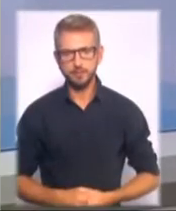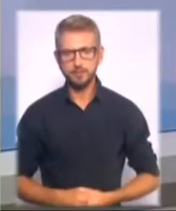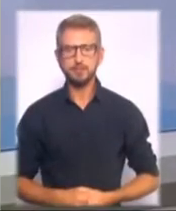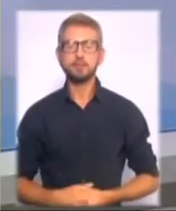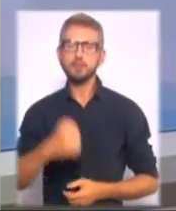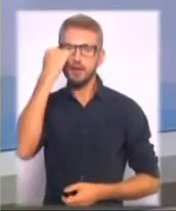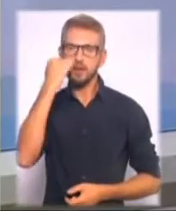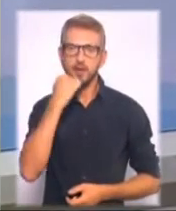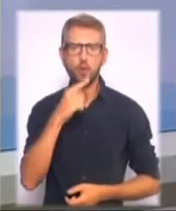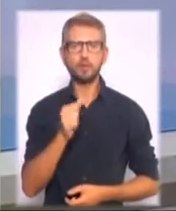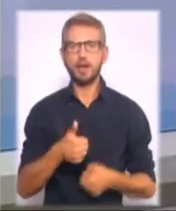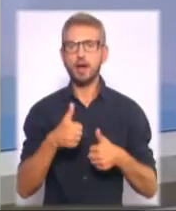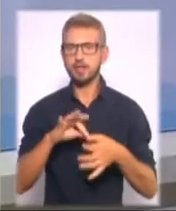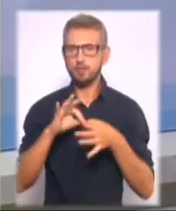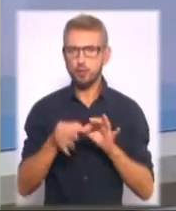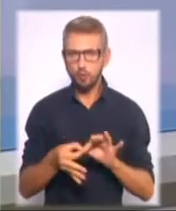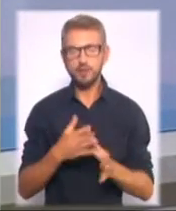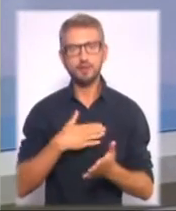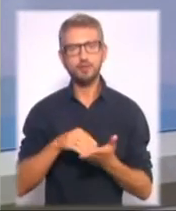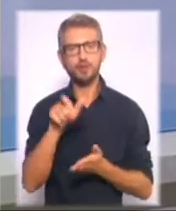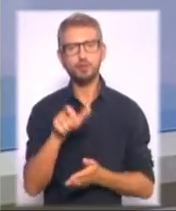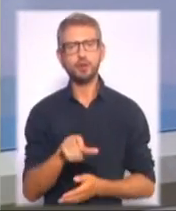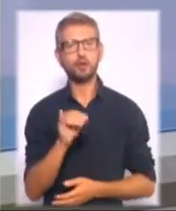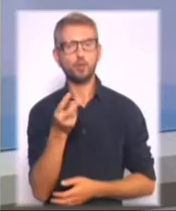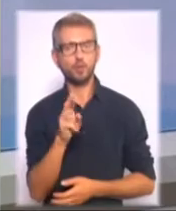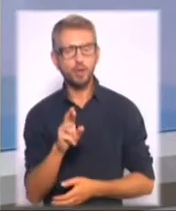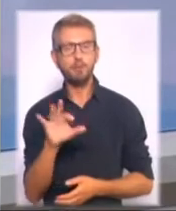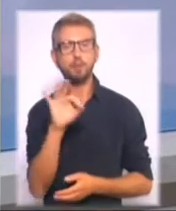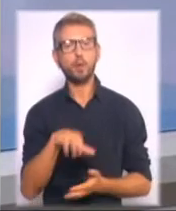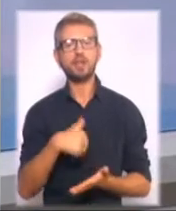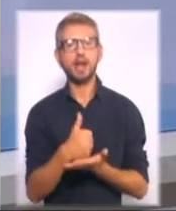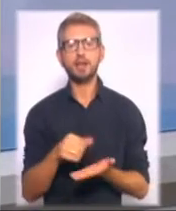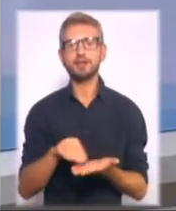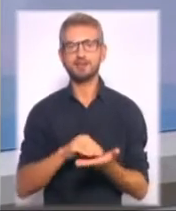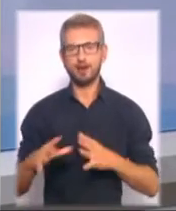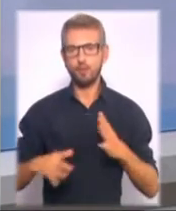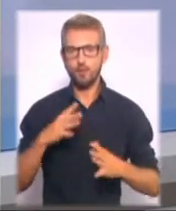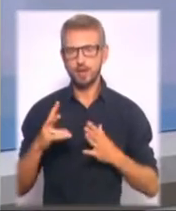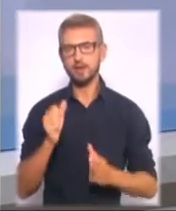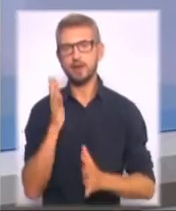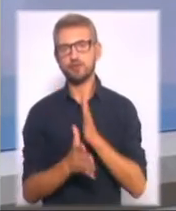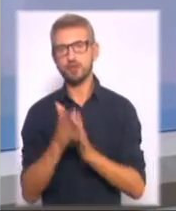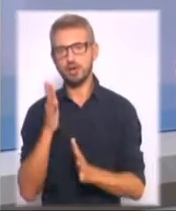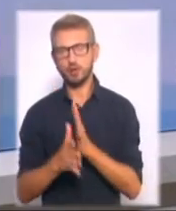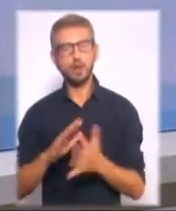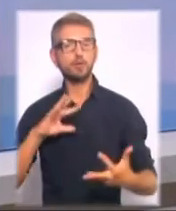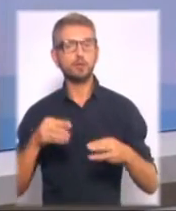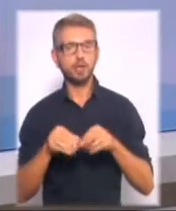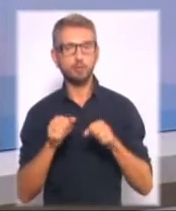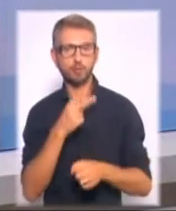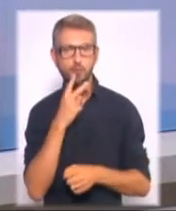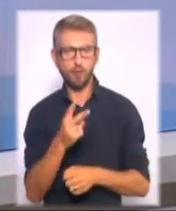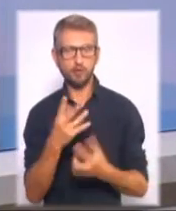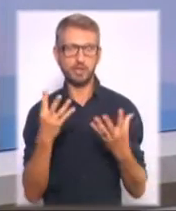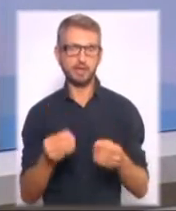Юлі, за гарні подробиці. Юлія Почувалова про генеральні тренування на Хрещатику. Результати вишколу зможемо побачити на День